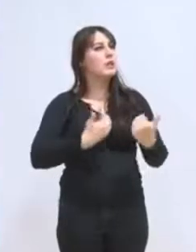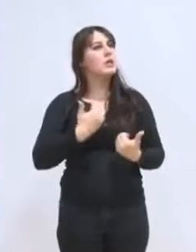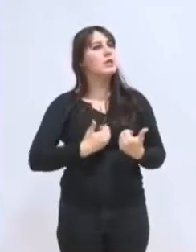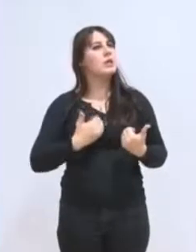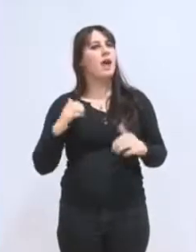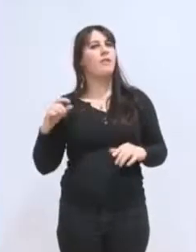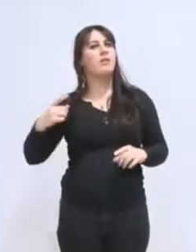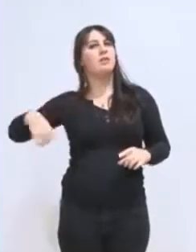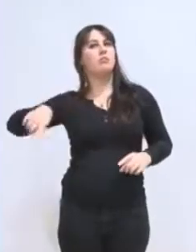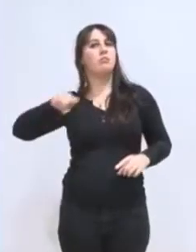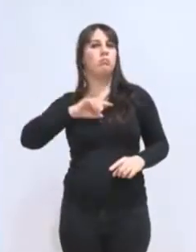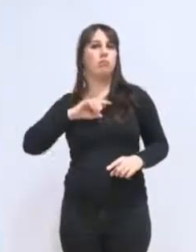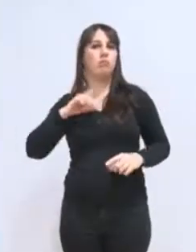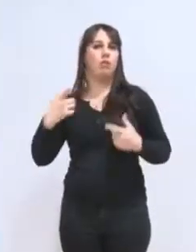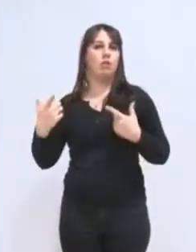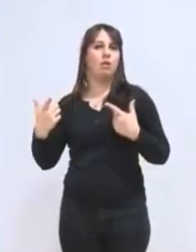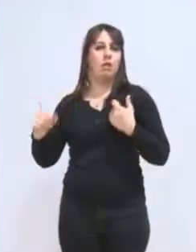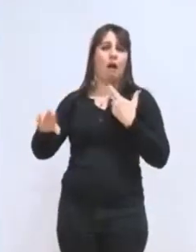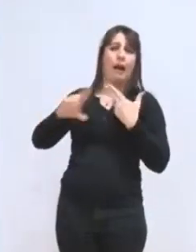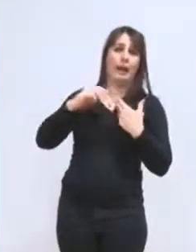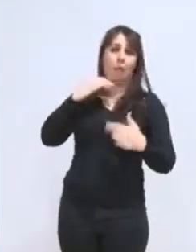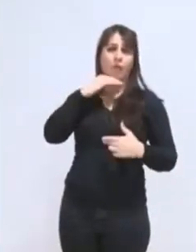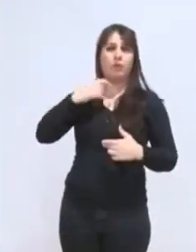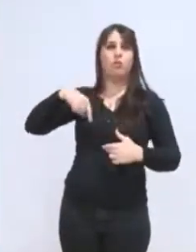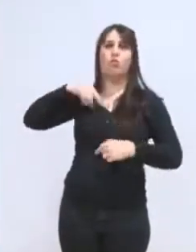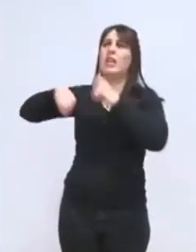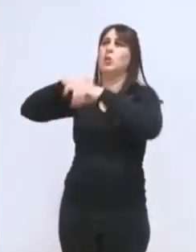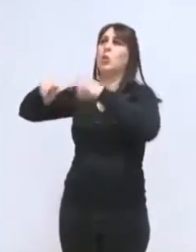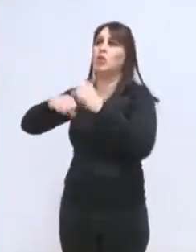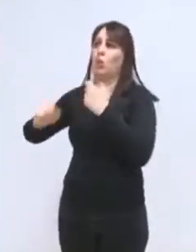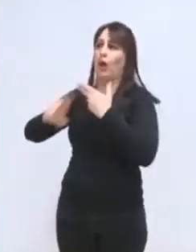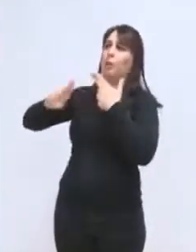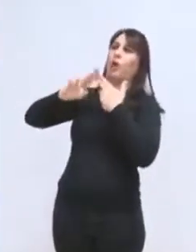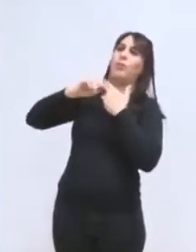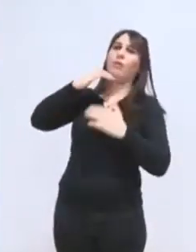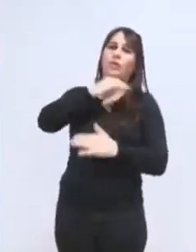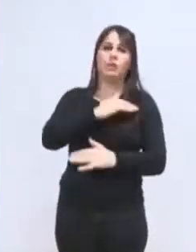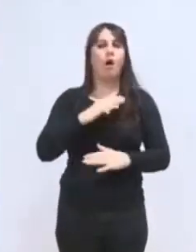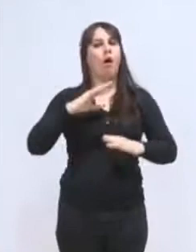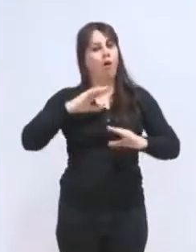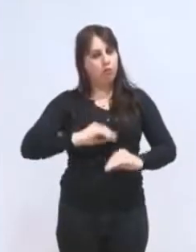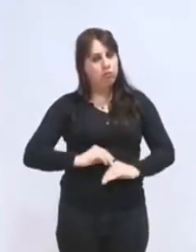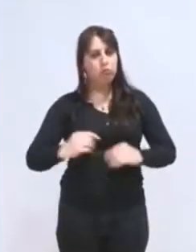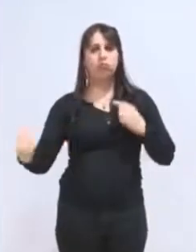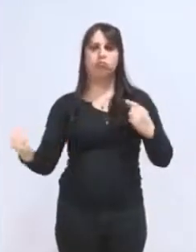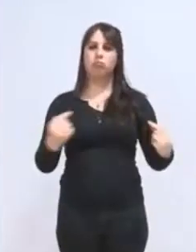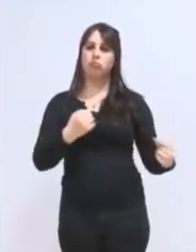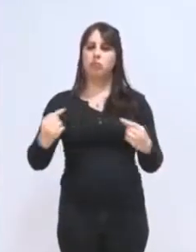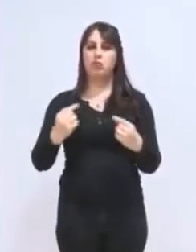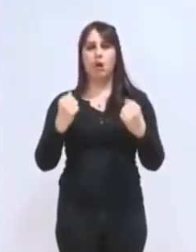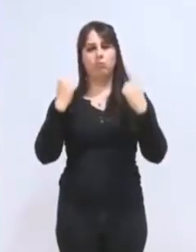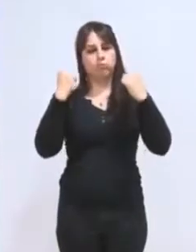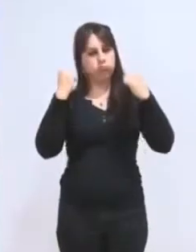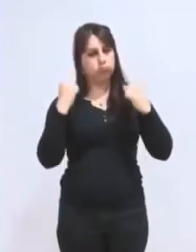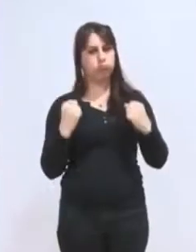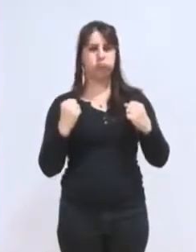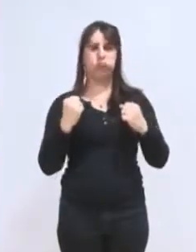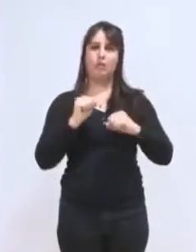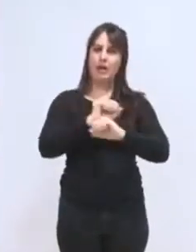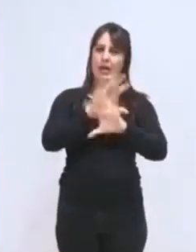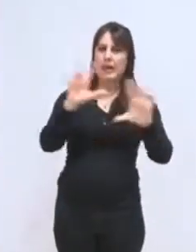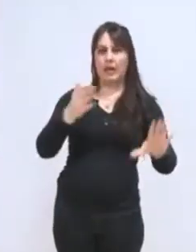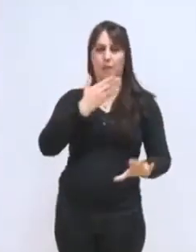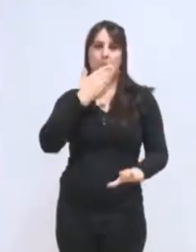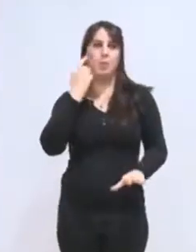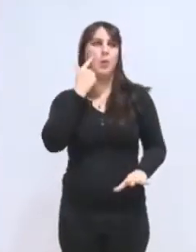répondu, même parfois un peu dans l'urgence à nos questions. Mais au moins, cela permet d'avoir un débat, il me semble, un peu plus clair.